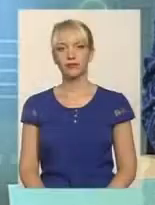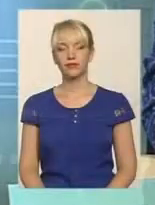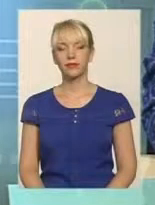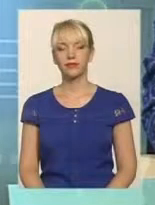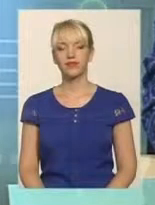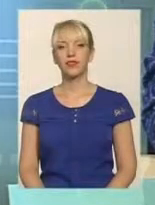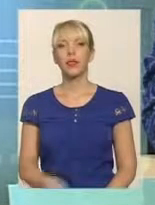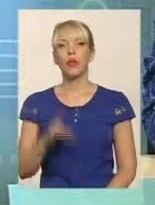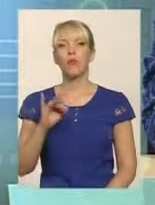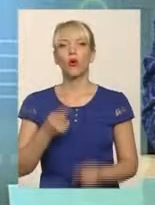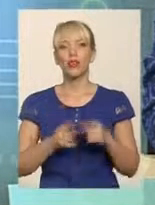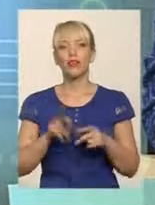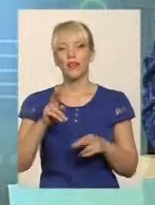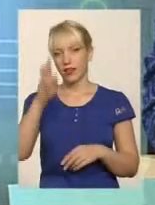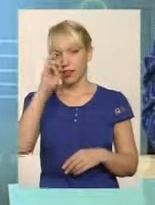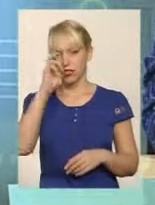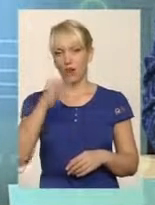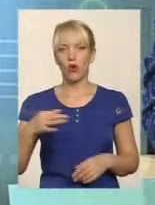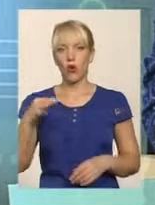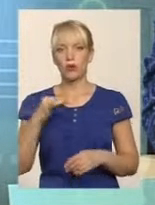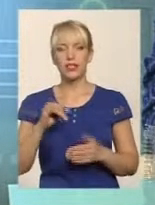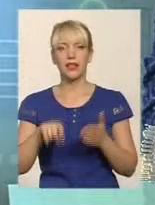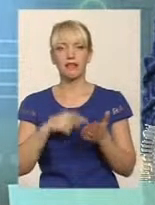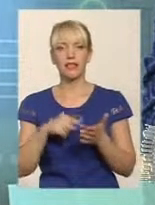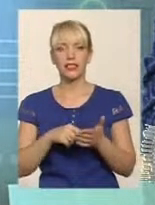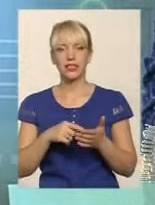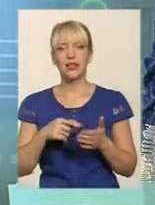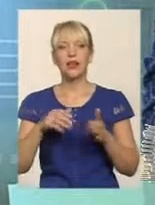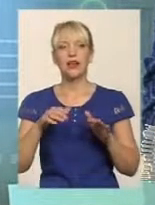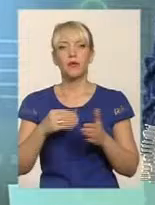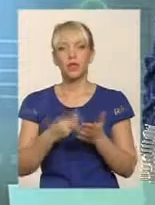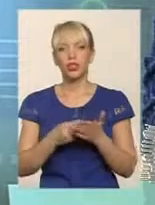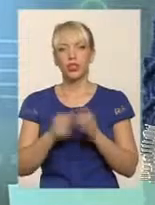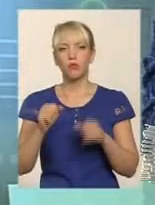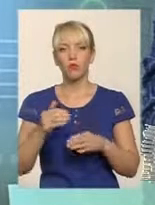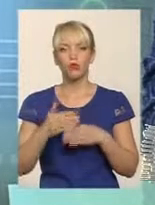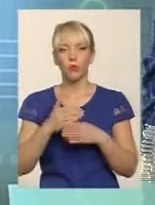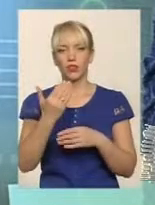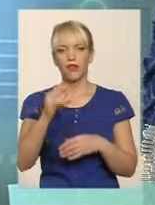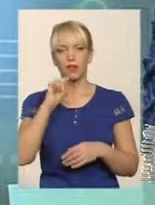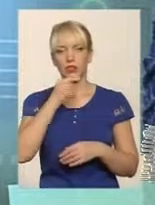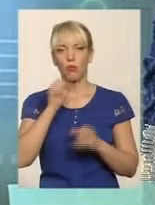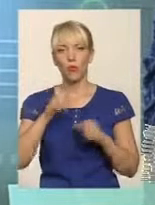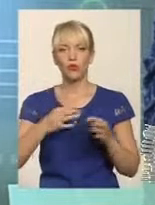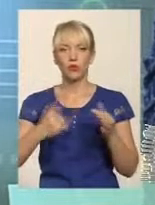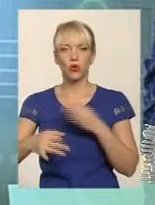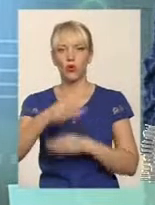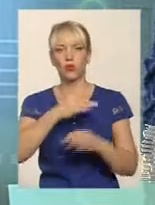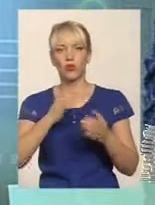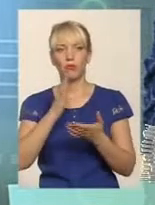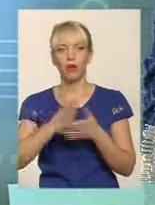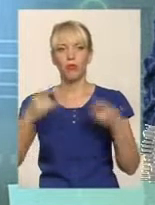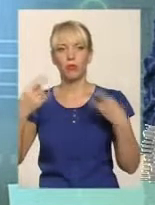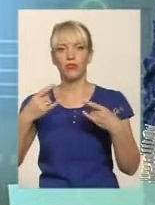Отже, про те, як державний, обласний і місцеві бюджети можуть допомогти вам заощадити, сьогодні говоримо в прямому